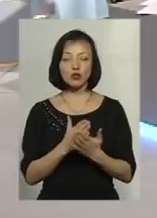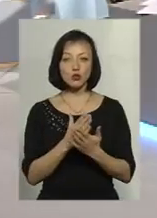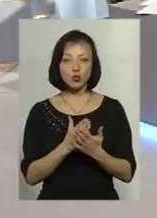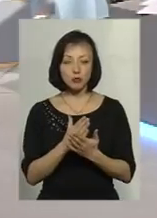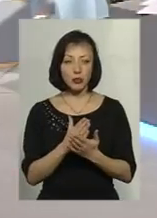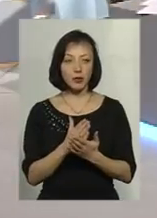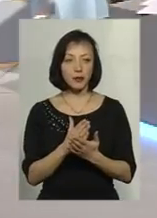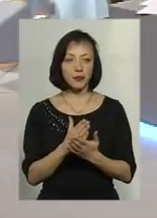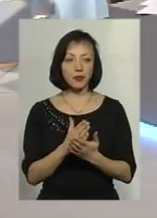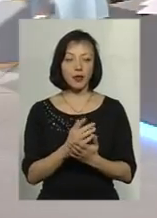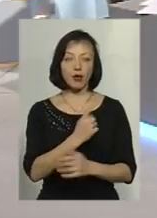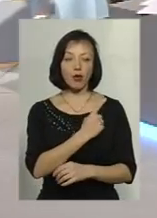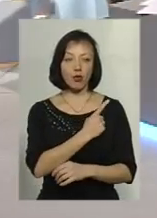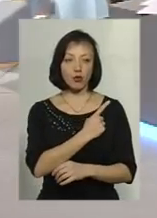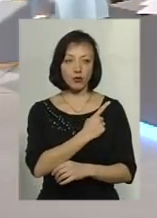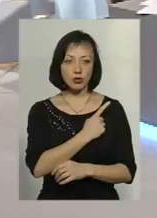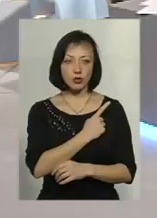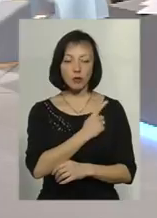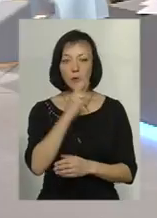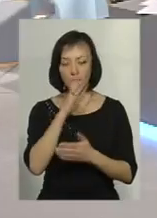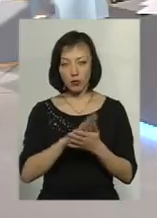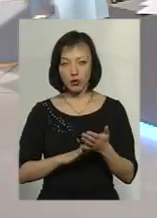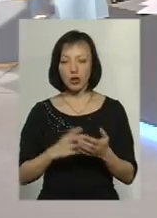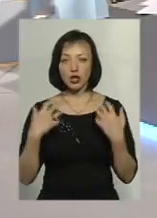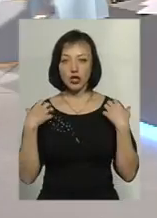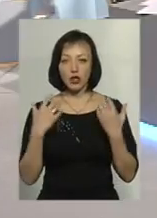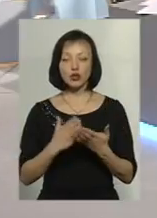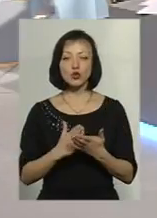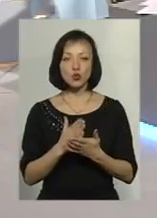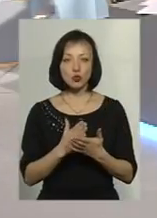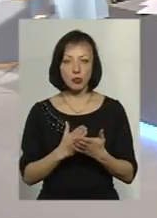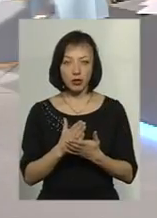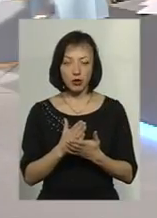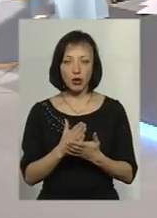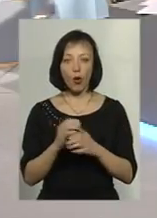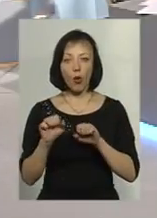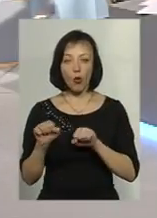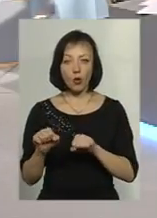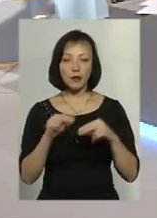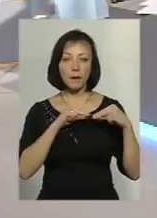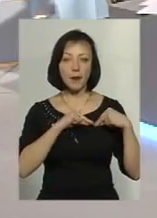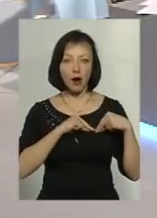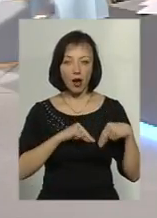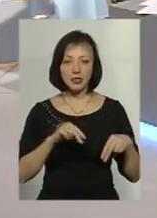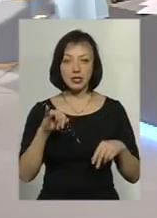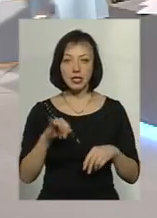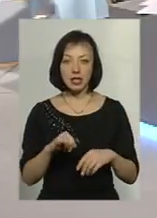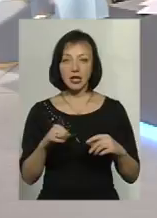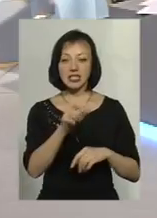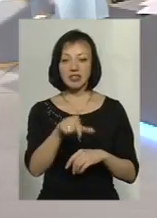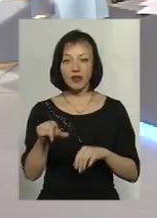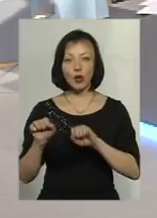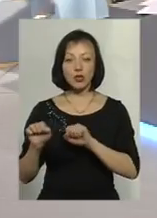охорони праці та цивільного